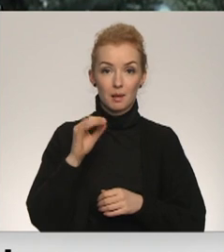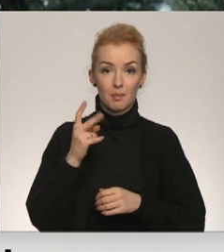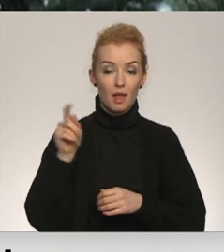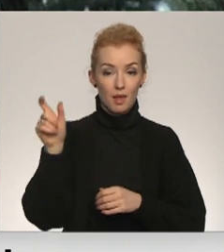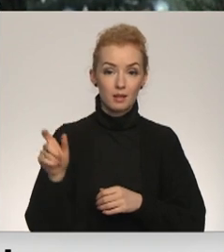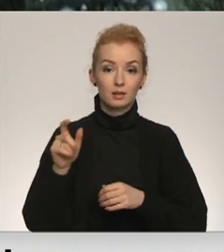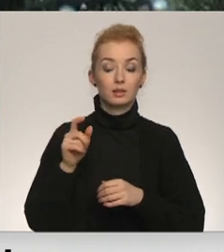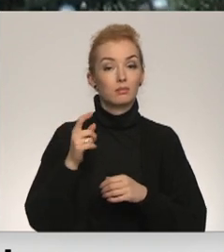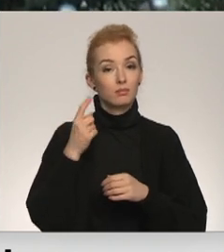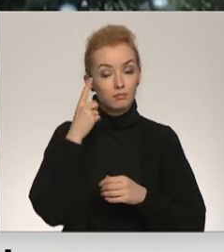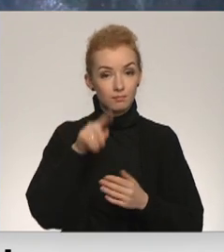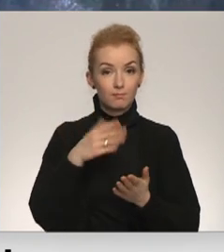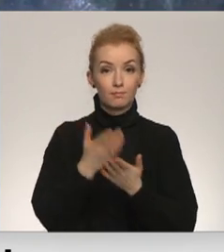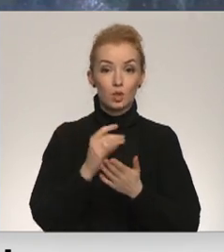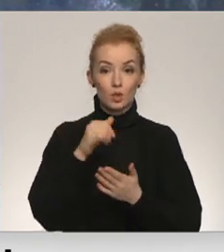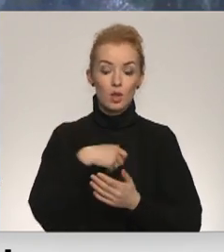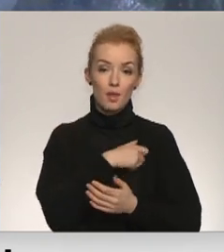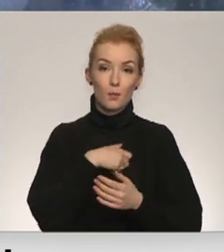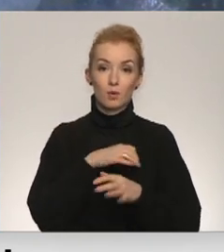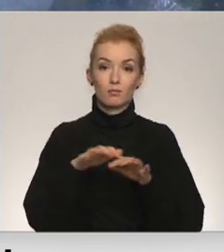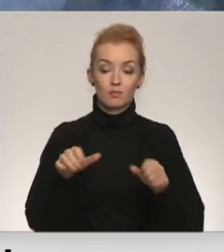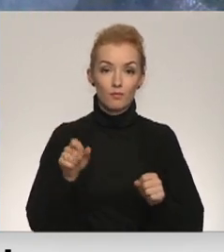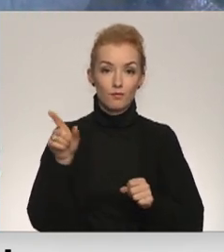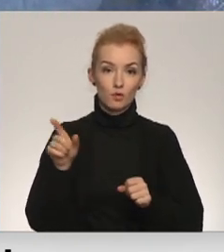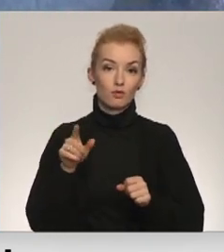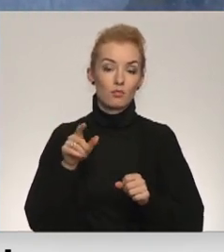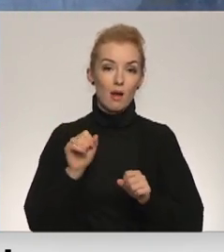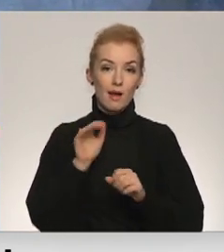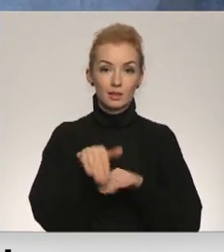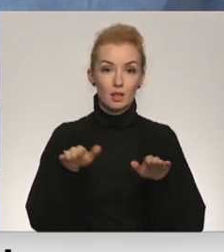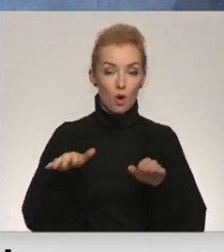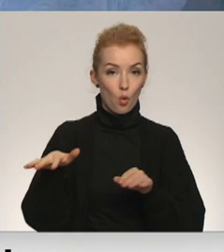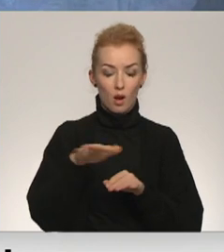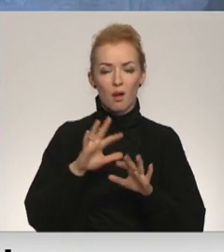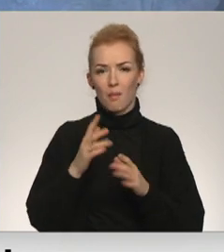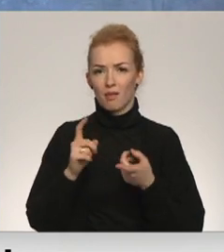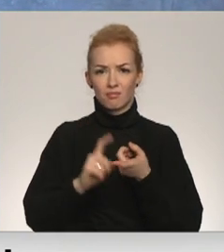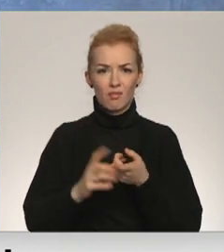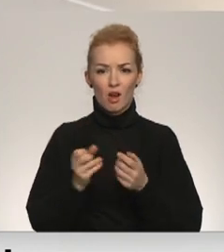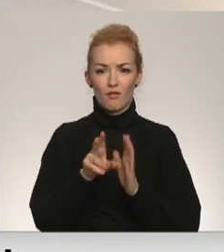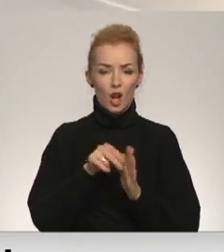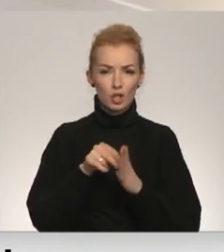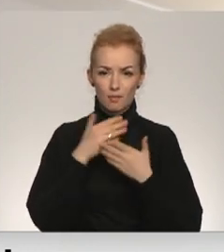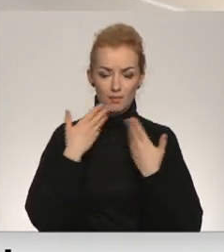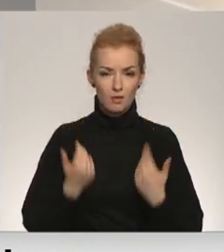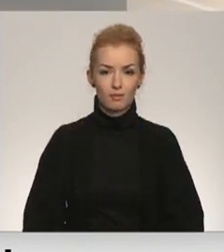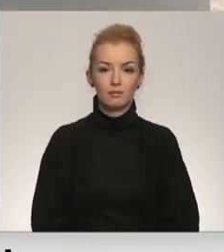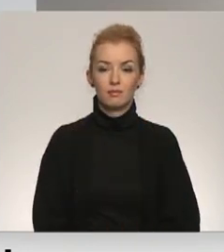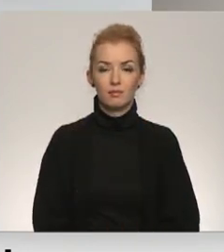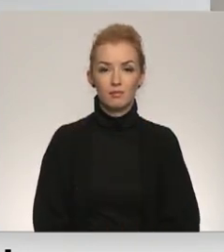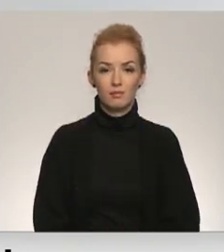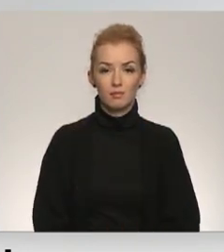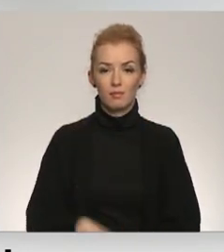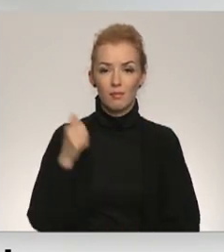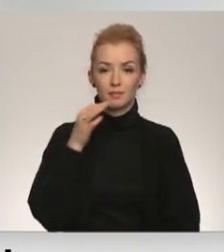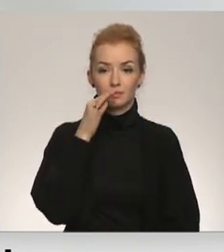aktualizējas līdz ar deputātu pilnvaru iegūšanu jaunisveidotajā aizkrauklis novadā, bet to nesaist ar gaidāmajām vēlēšanām. Es nezinu, vai es piedalīšu